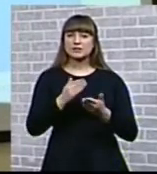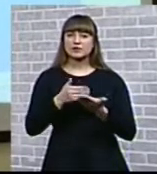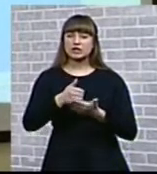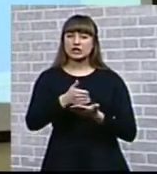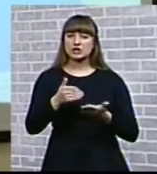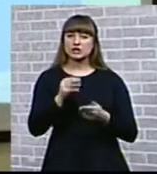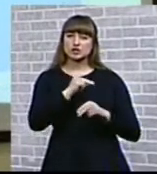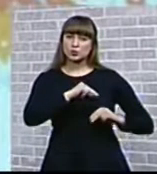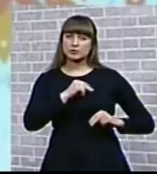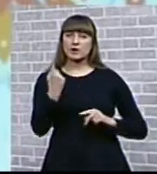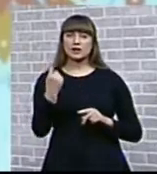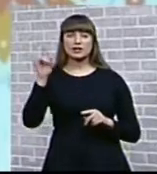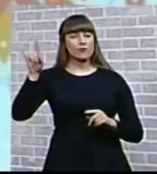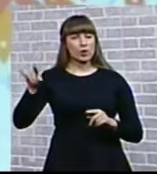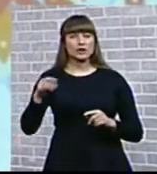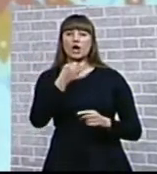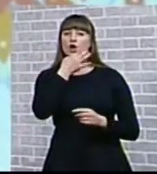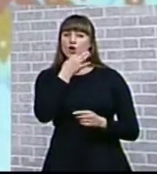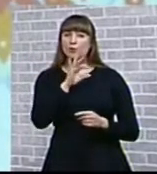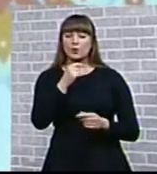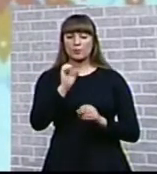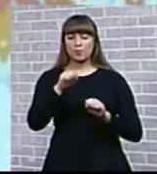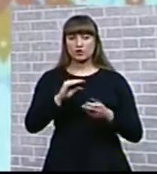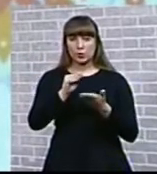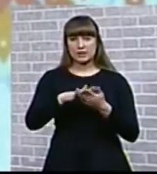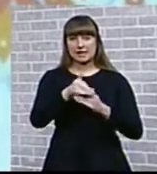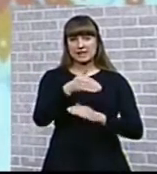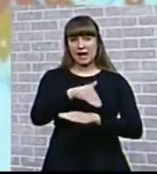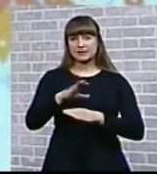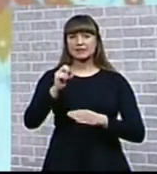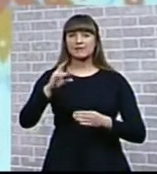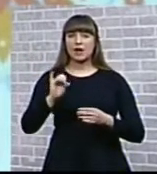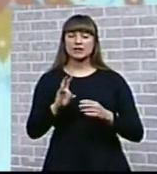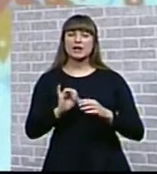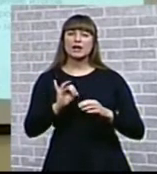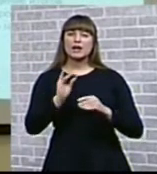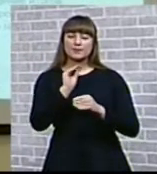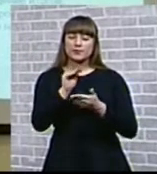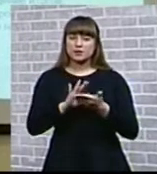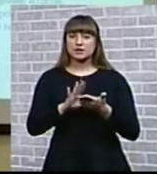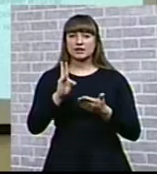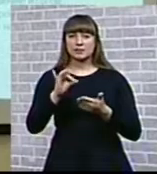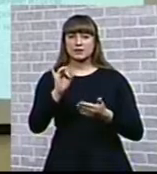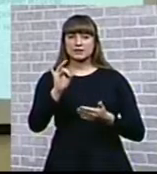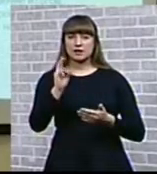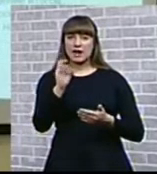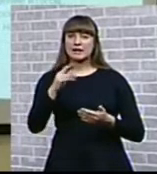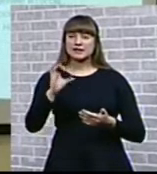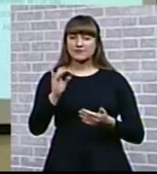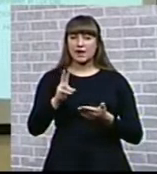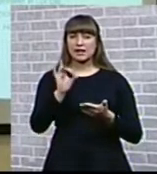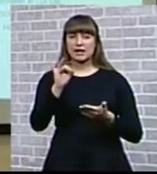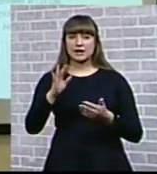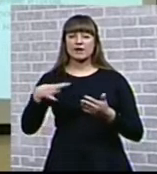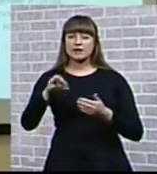окна. Любой из нас может указать адрес свалки, добавить фото, отправить информацию на сайт kartasvalok.rf. За ее ликвидацию возьмутся